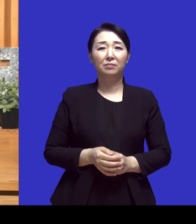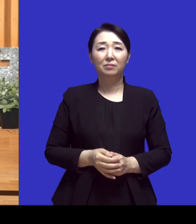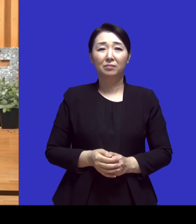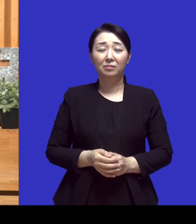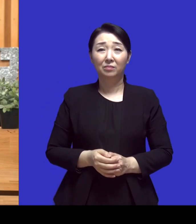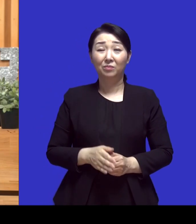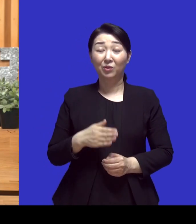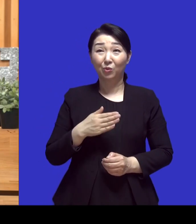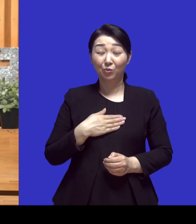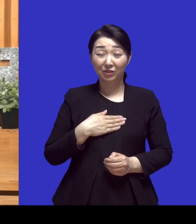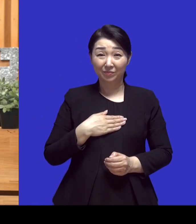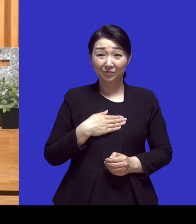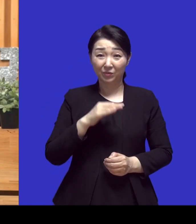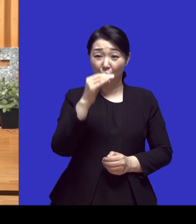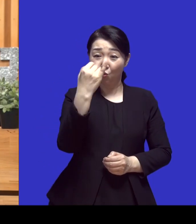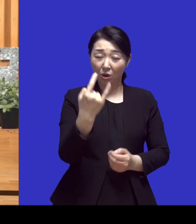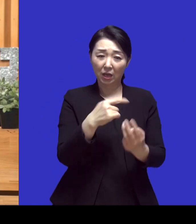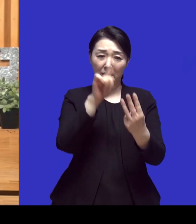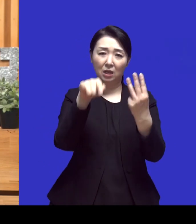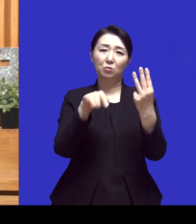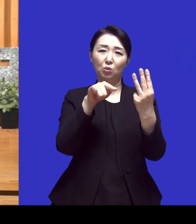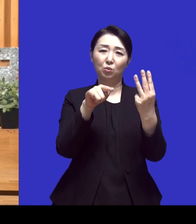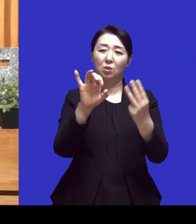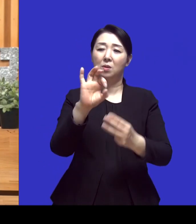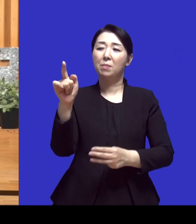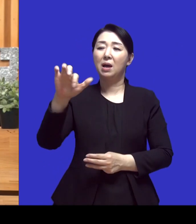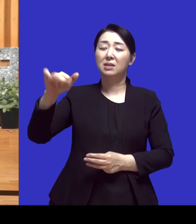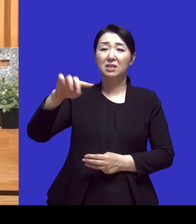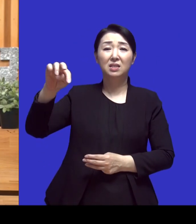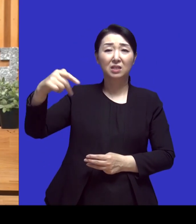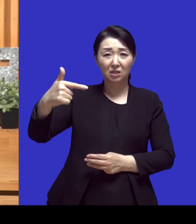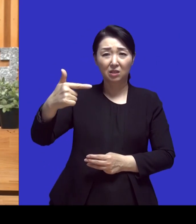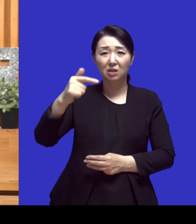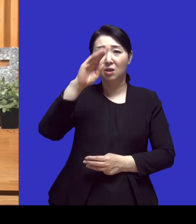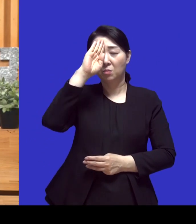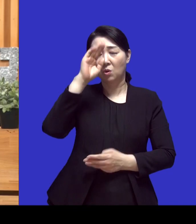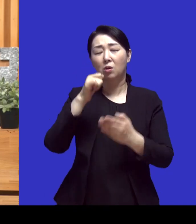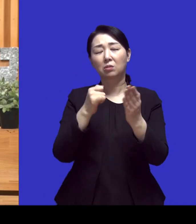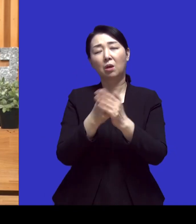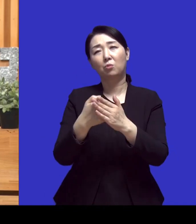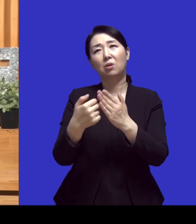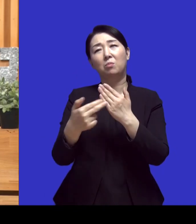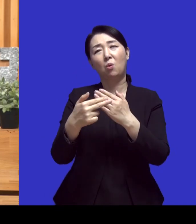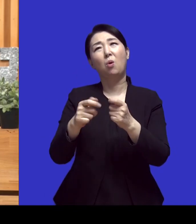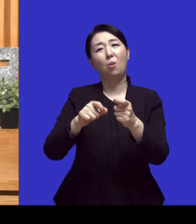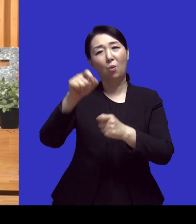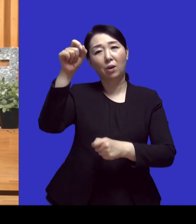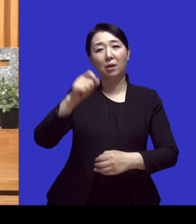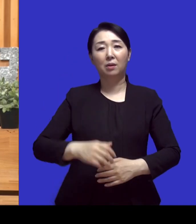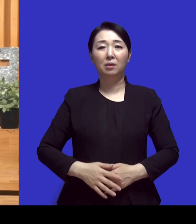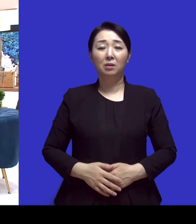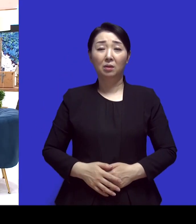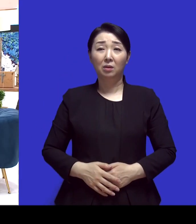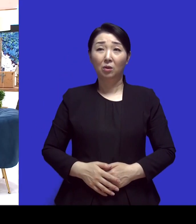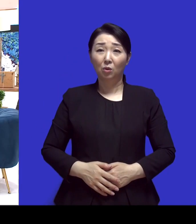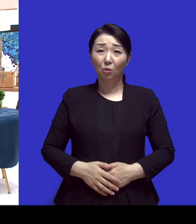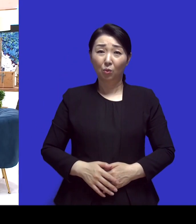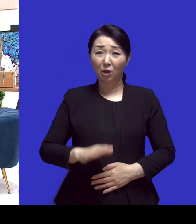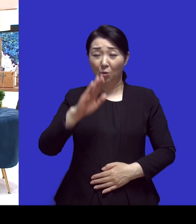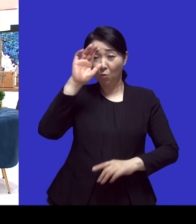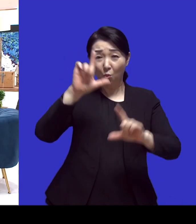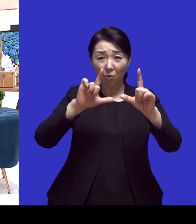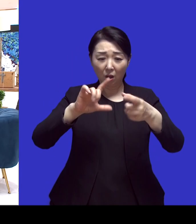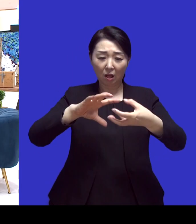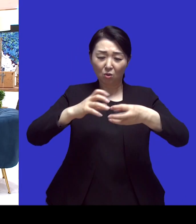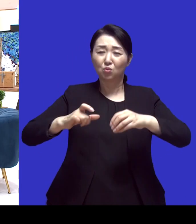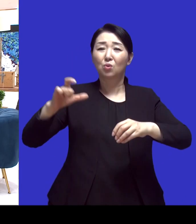외삼촘도 이제 파킨슨병으로 오랜 투평생활을 하셨기 때문에 저도 조금은 아는데 증상이 이제 아무래도 근육이 굳어 가나요? 예 몸이